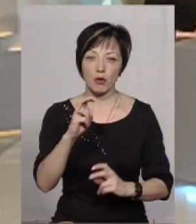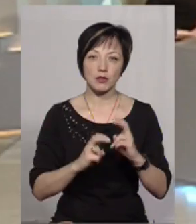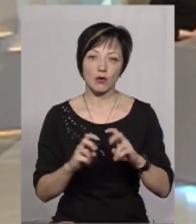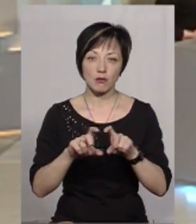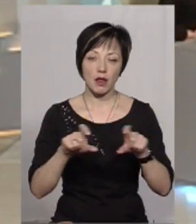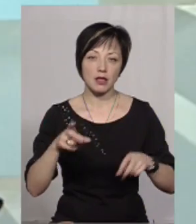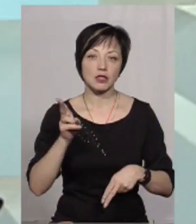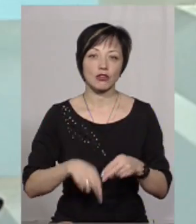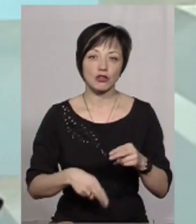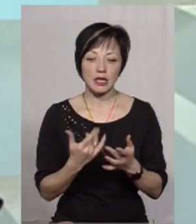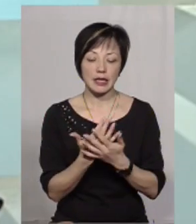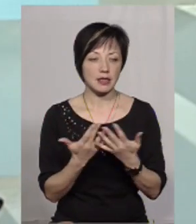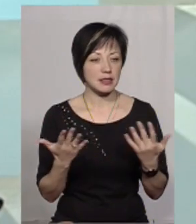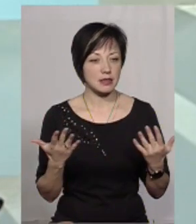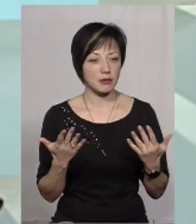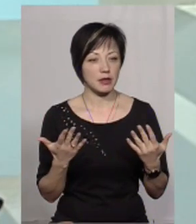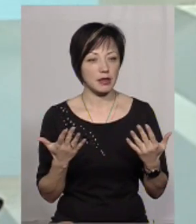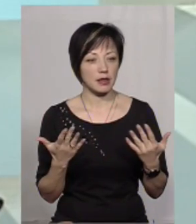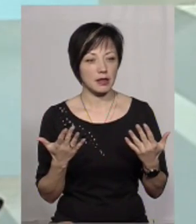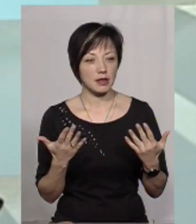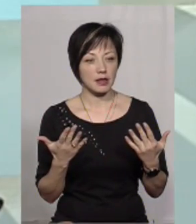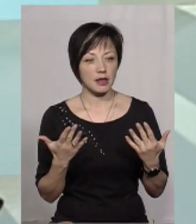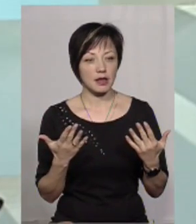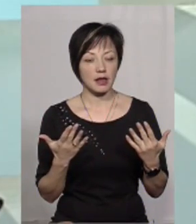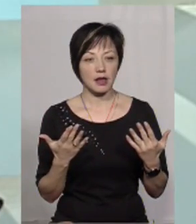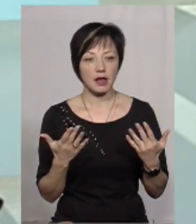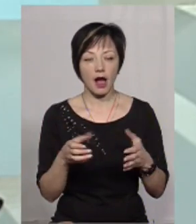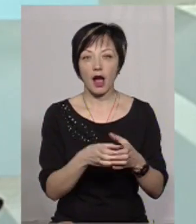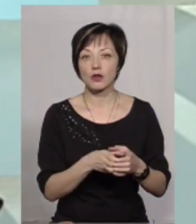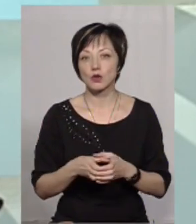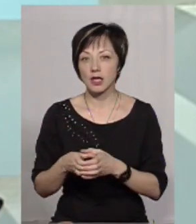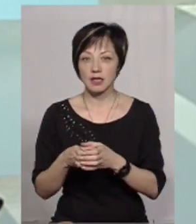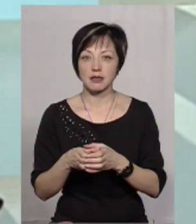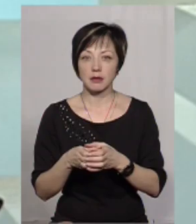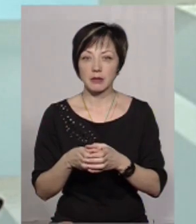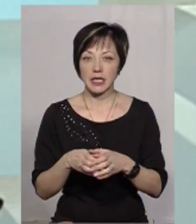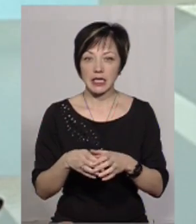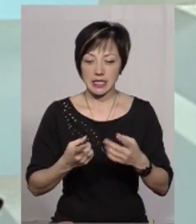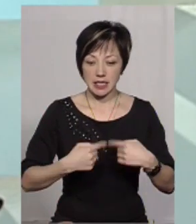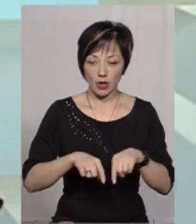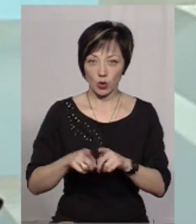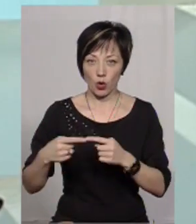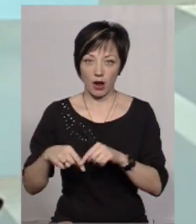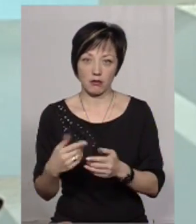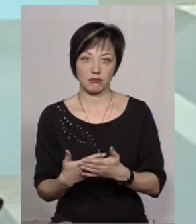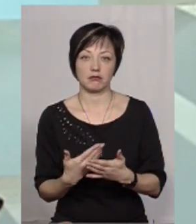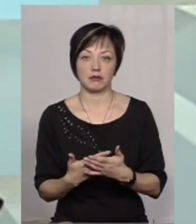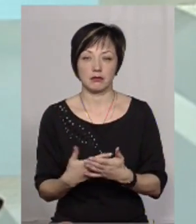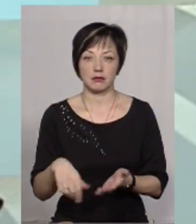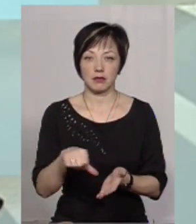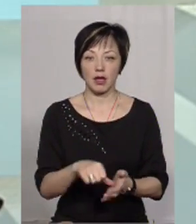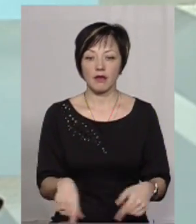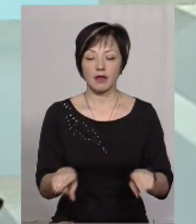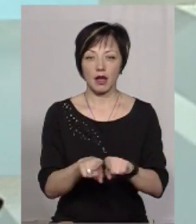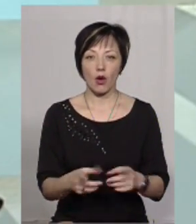-промислових палац, закінчуючи різними асоціаціями секторальними і, наприклад, брати участь